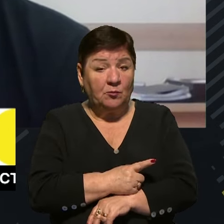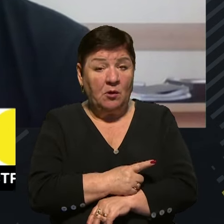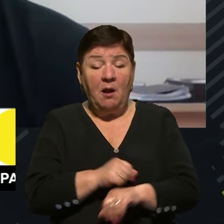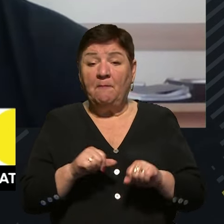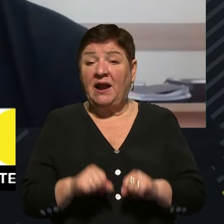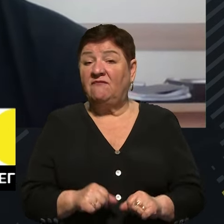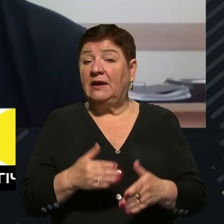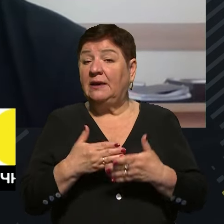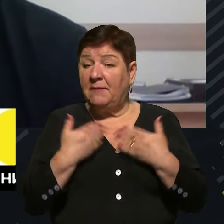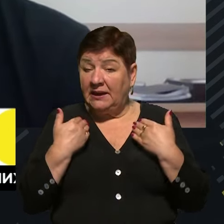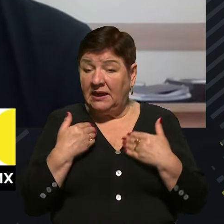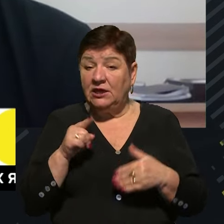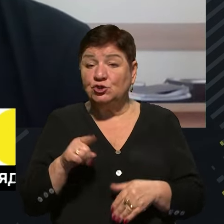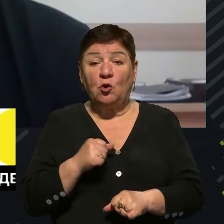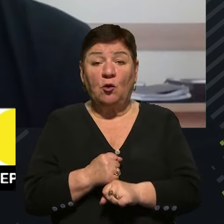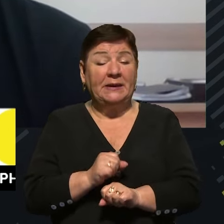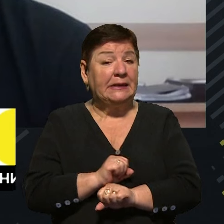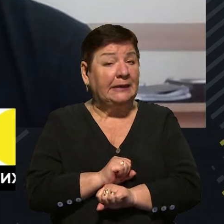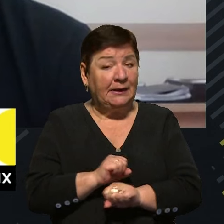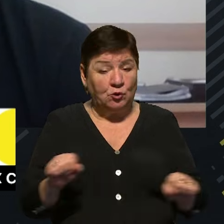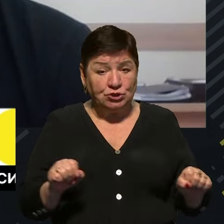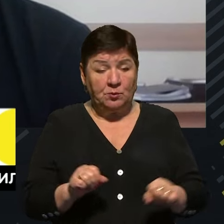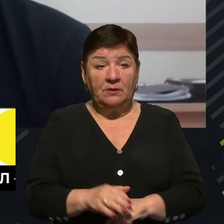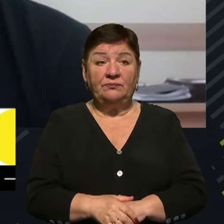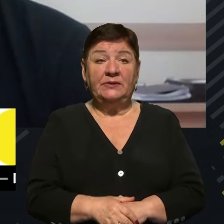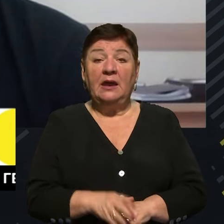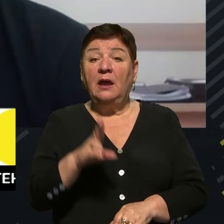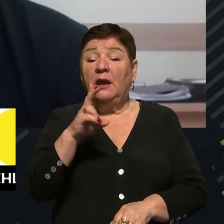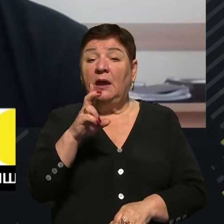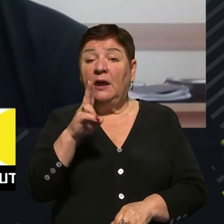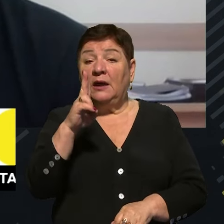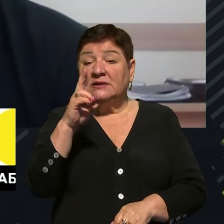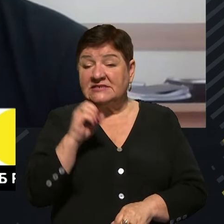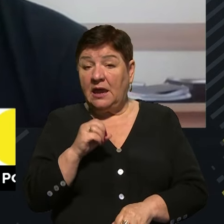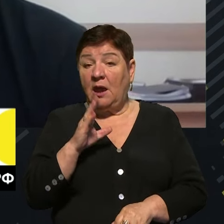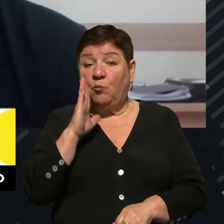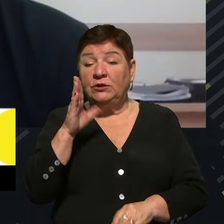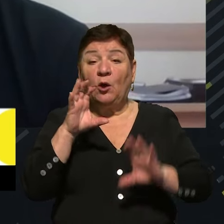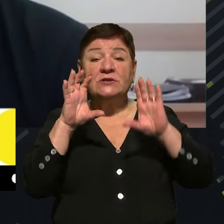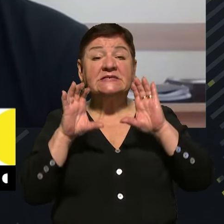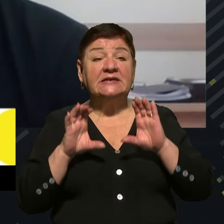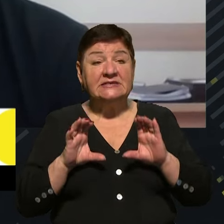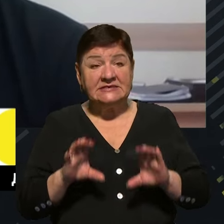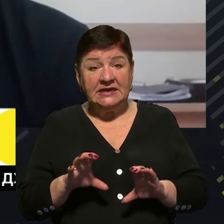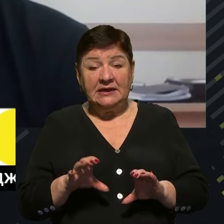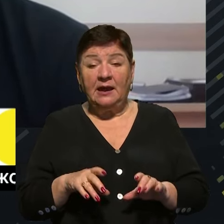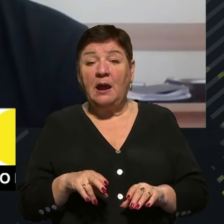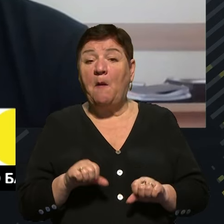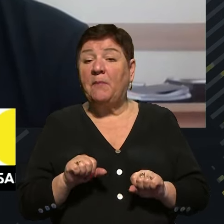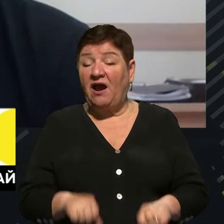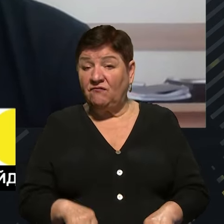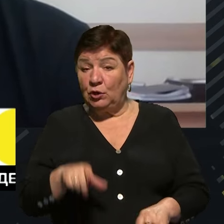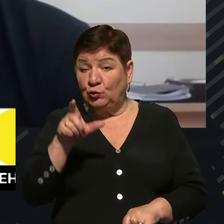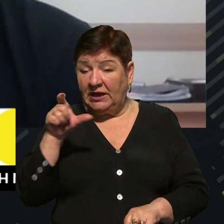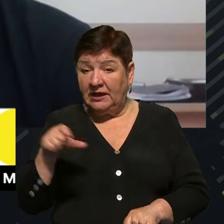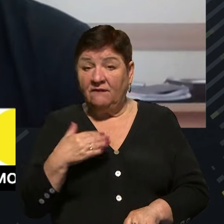права і не можемо цього робити, бо це буде порушення конституційних прав людей.